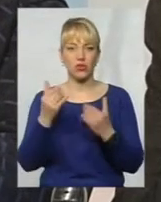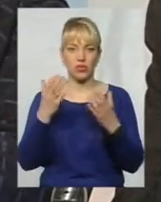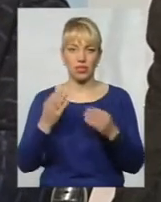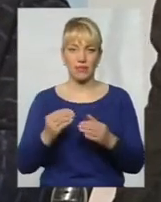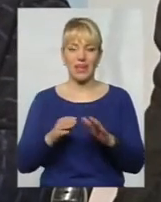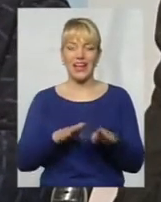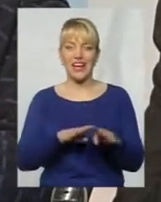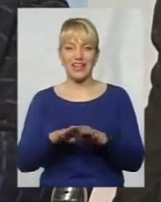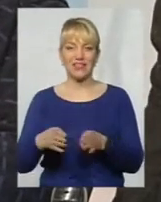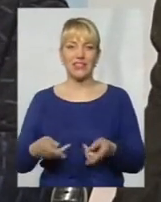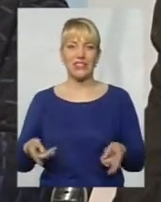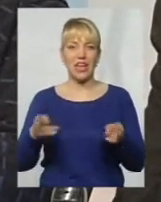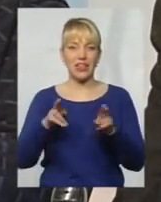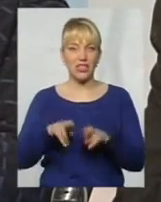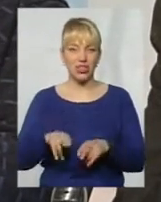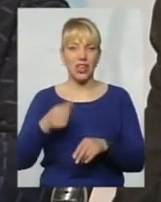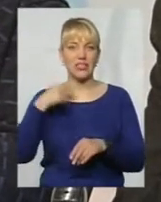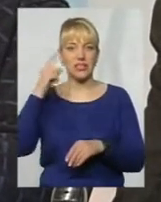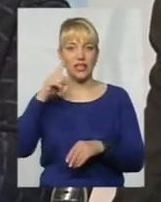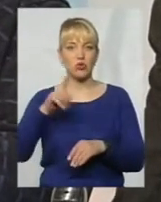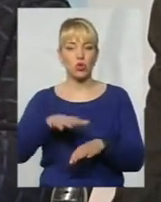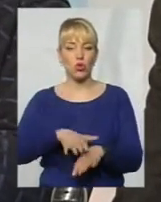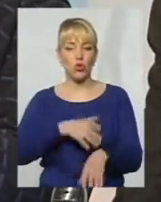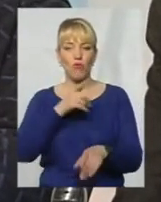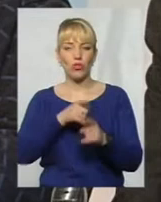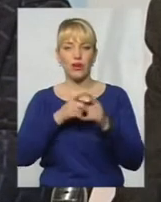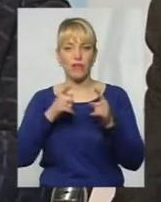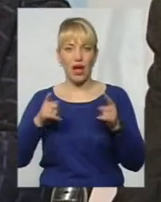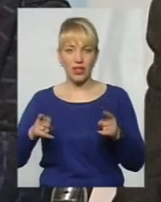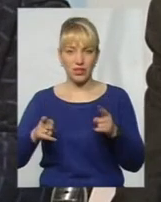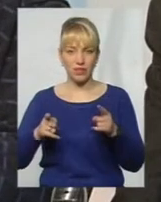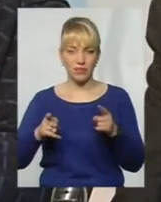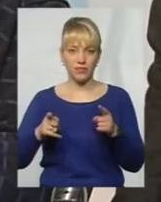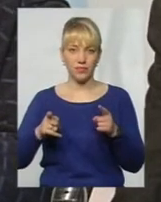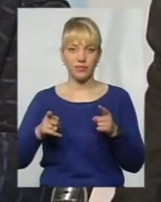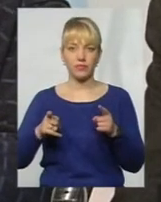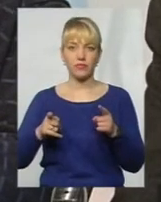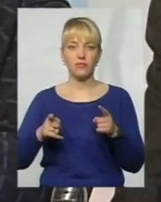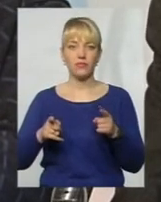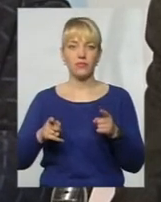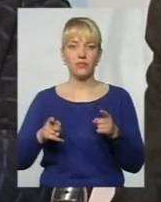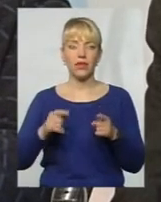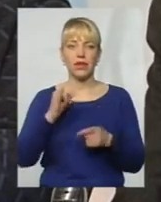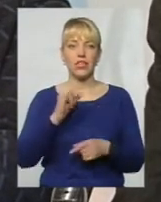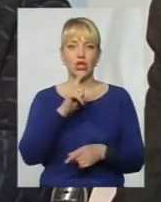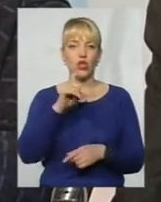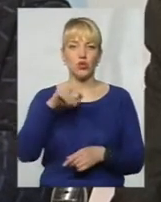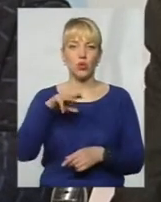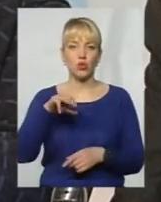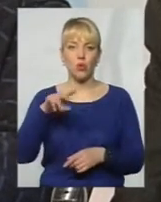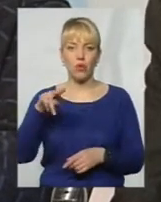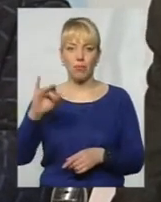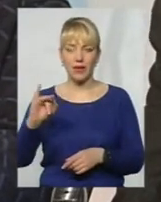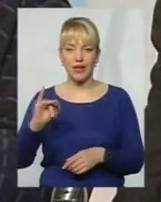залишається. Ми знаємо, що довготривали ізотопи реактивні період